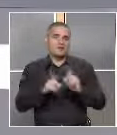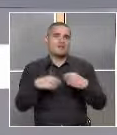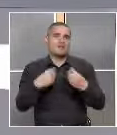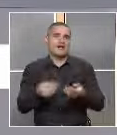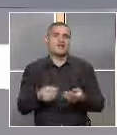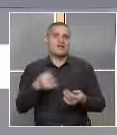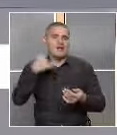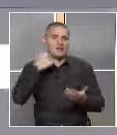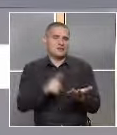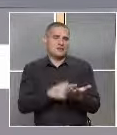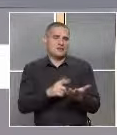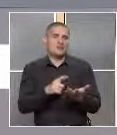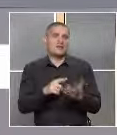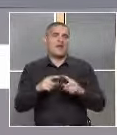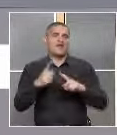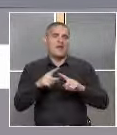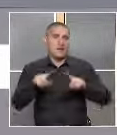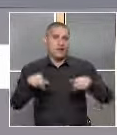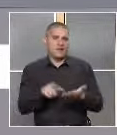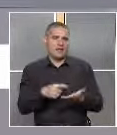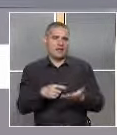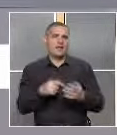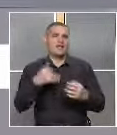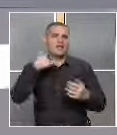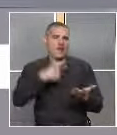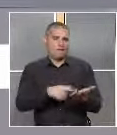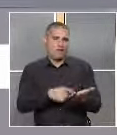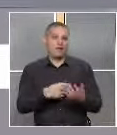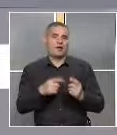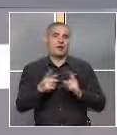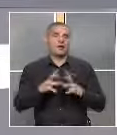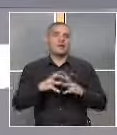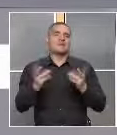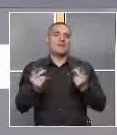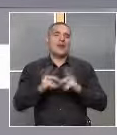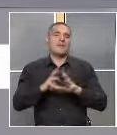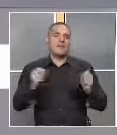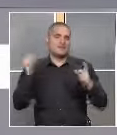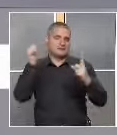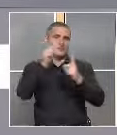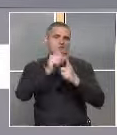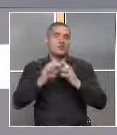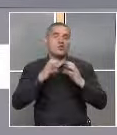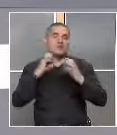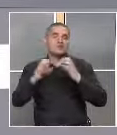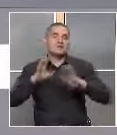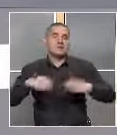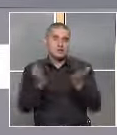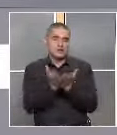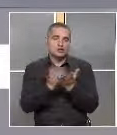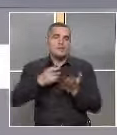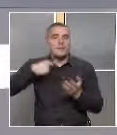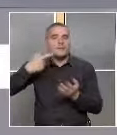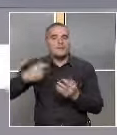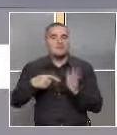смартфони или таблети да си играят просто е така безцелно, а да общуват с децата. Да им читат приказки, да